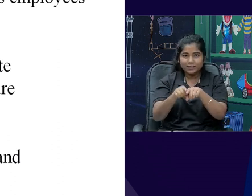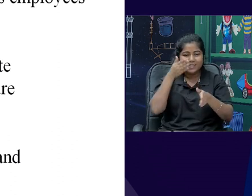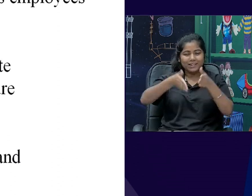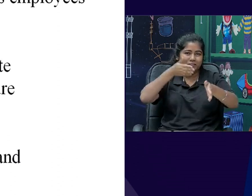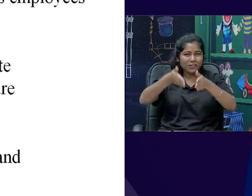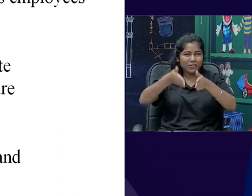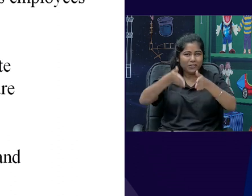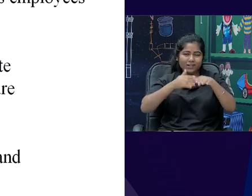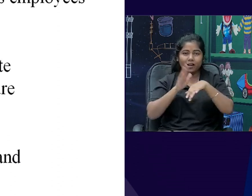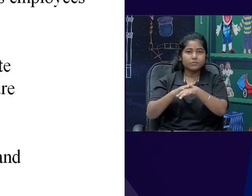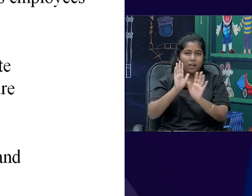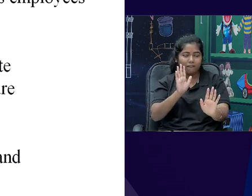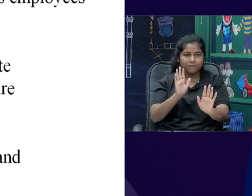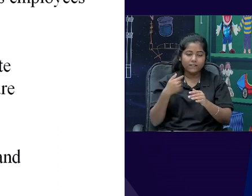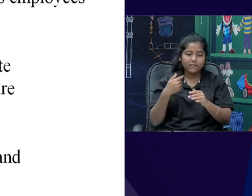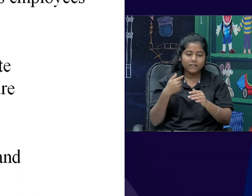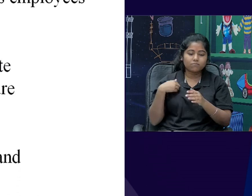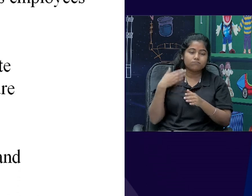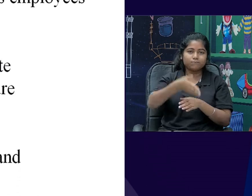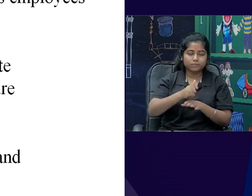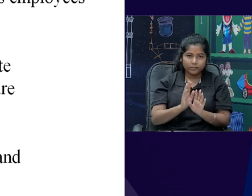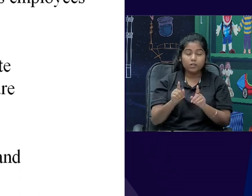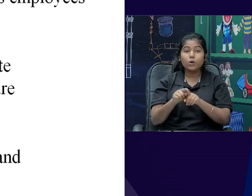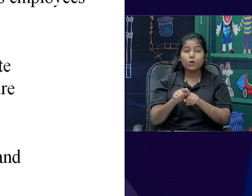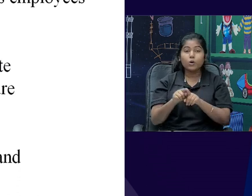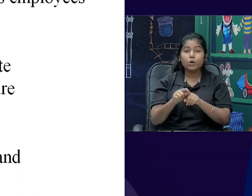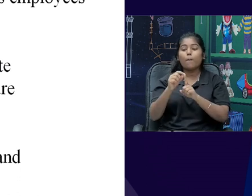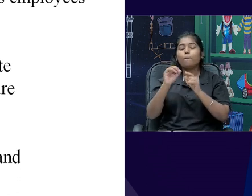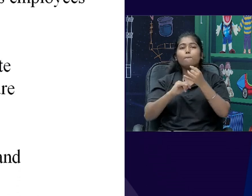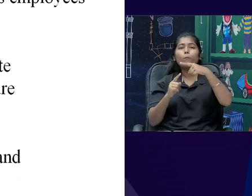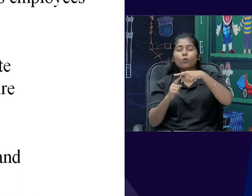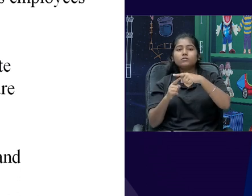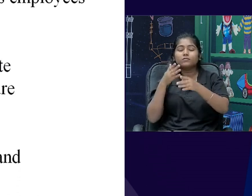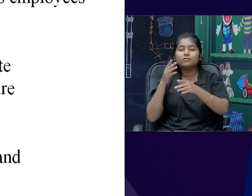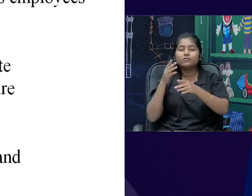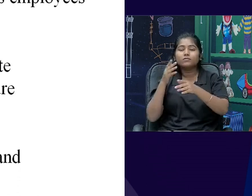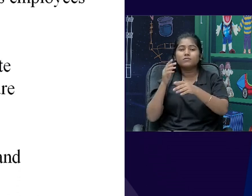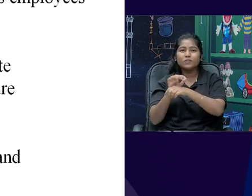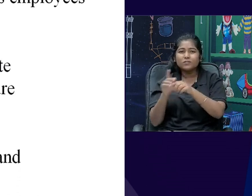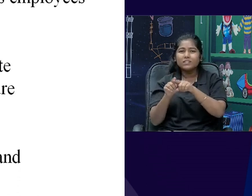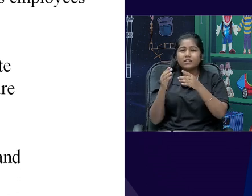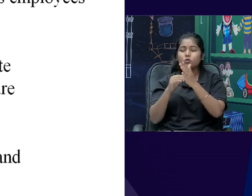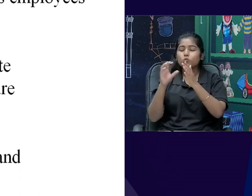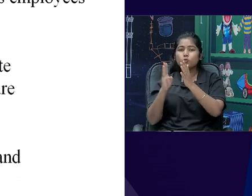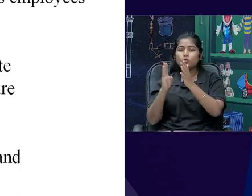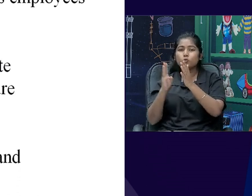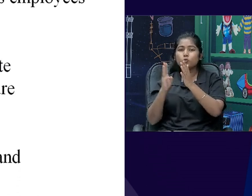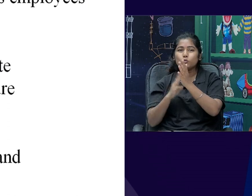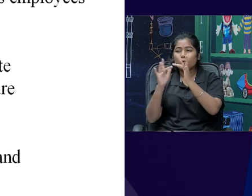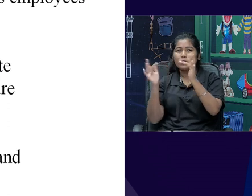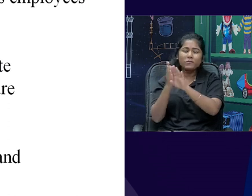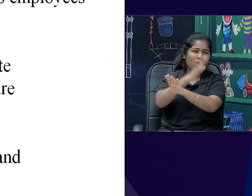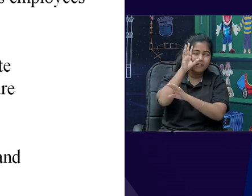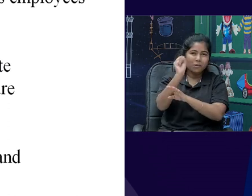में, तो railways, और post and telegraph, ये email और zoom meeting से पहले के time में, हम